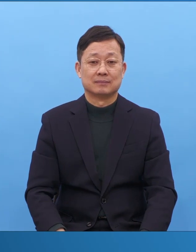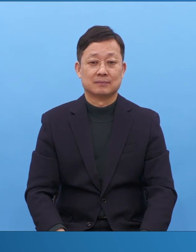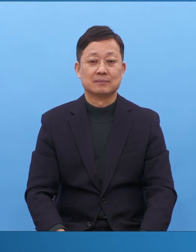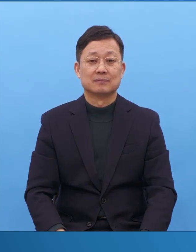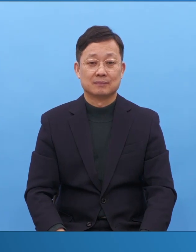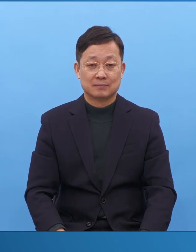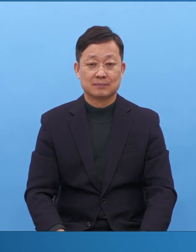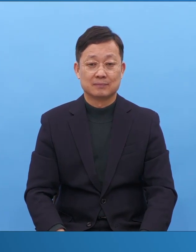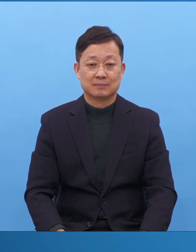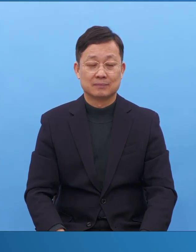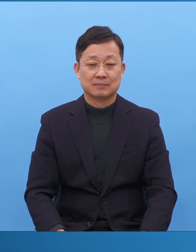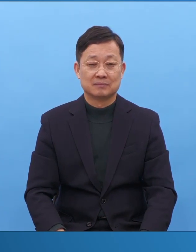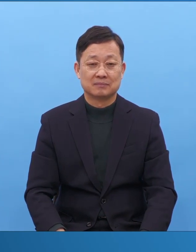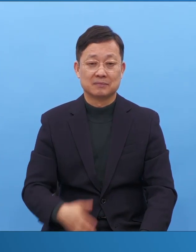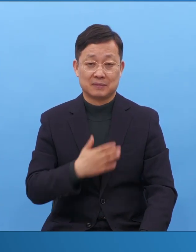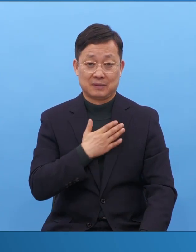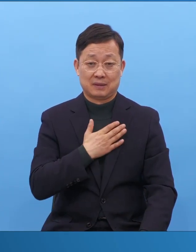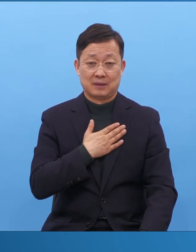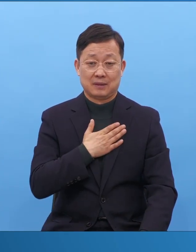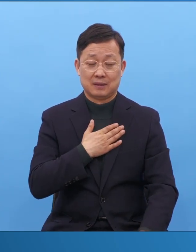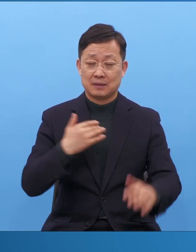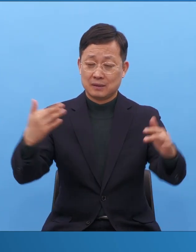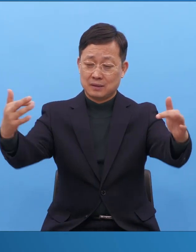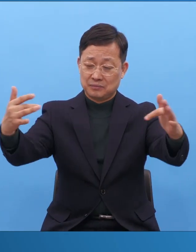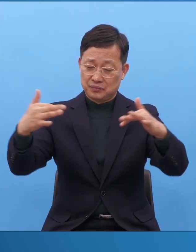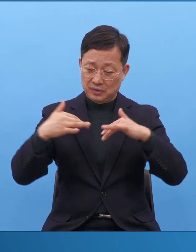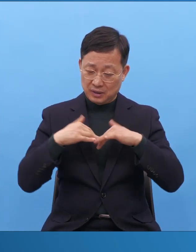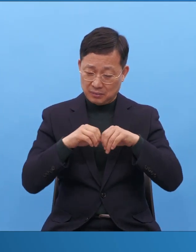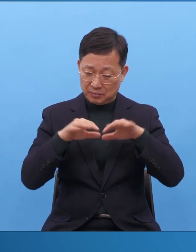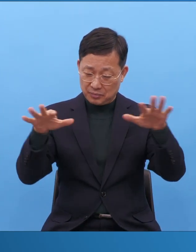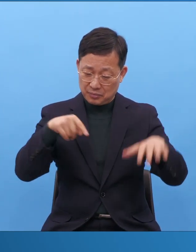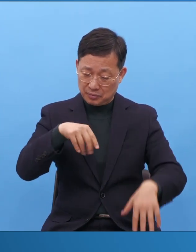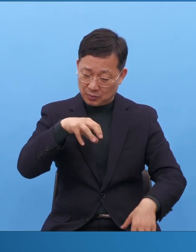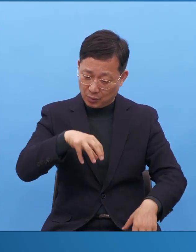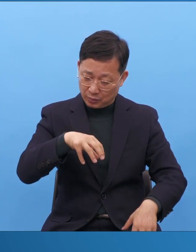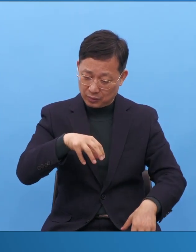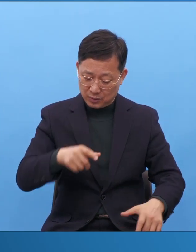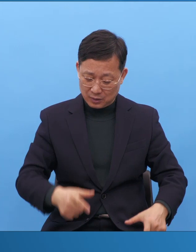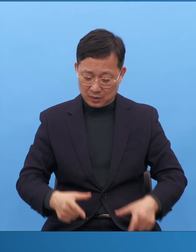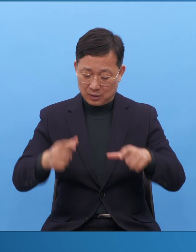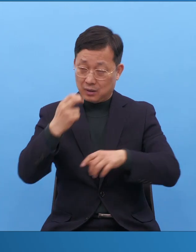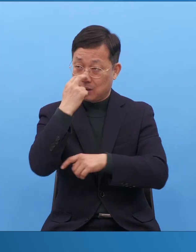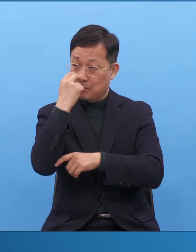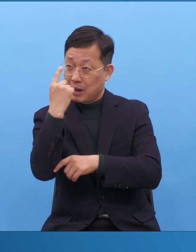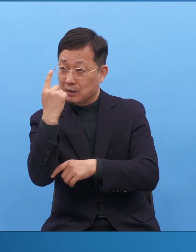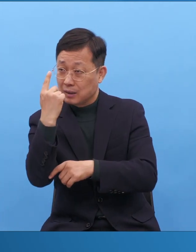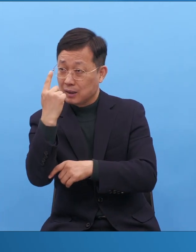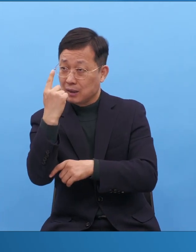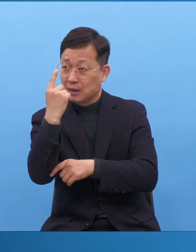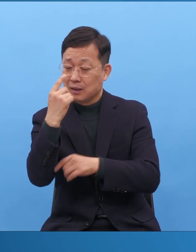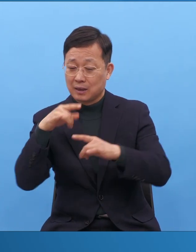내가 지금 플랫폼과 파수망대 안테나 이런 망대가 있어야 되는 거란 말이에요.